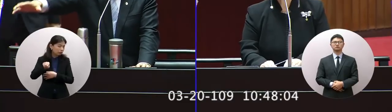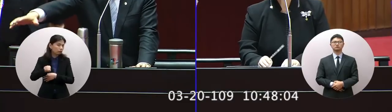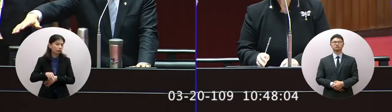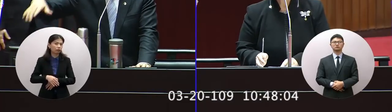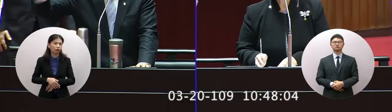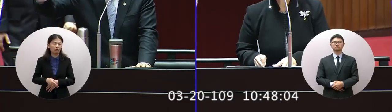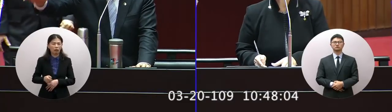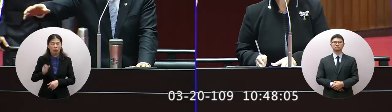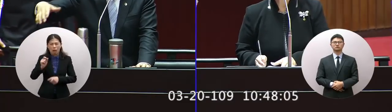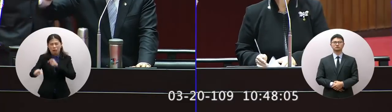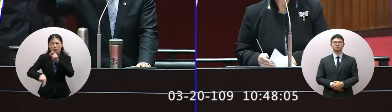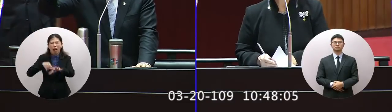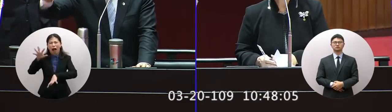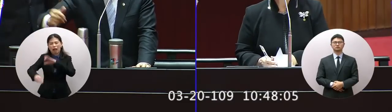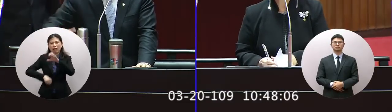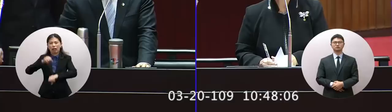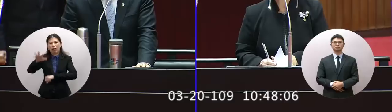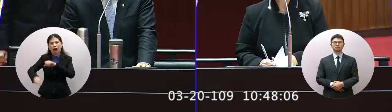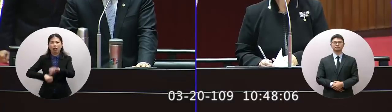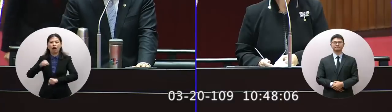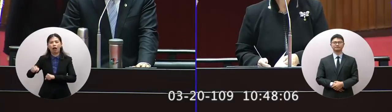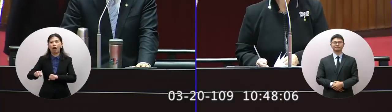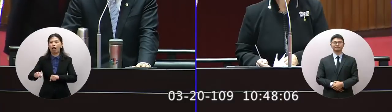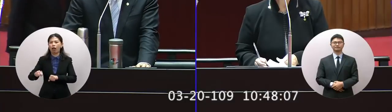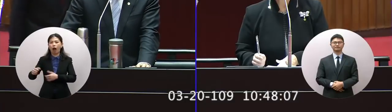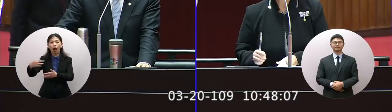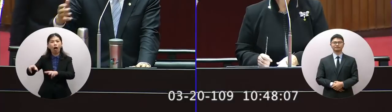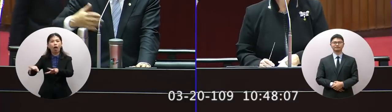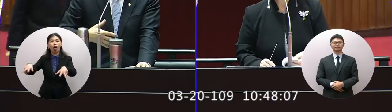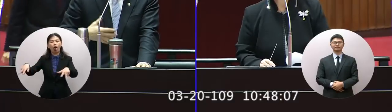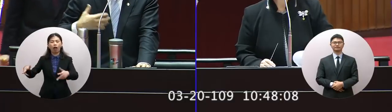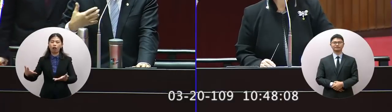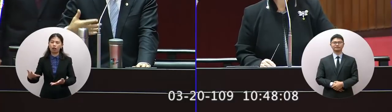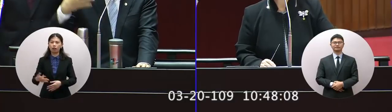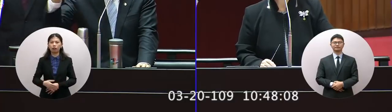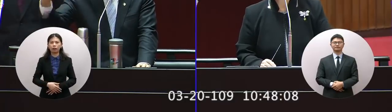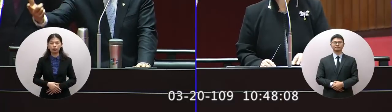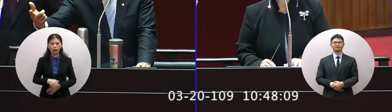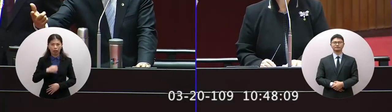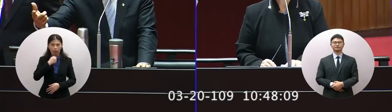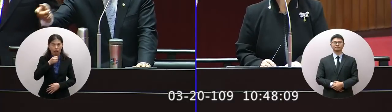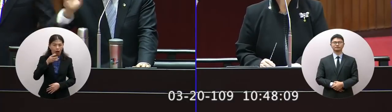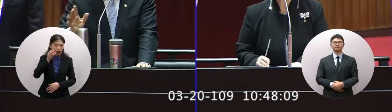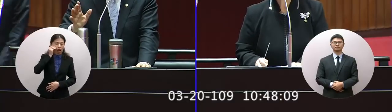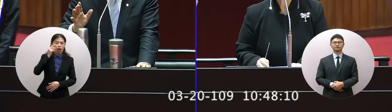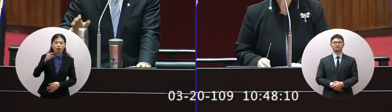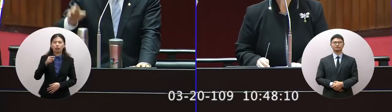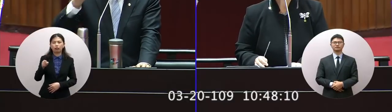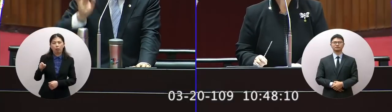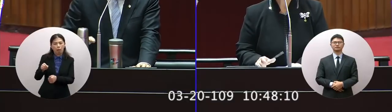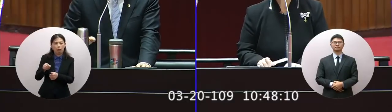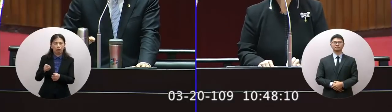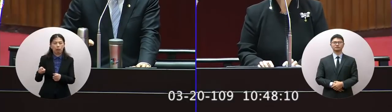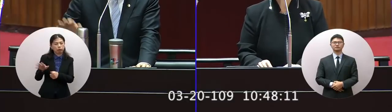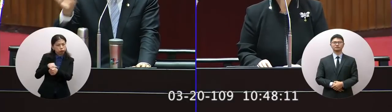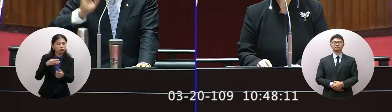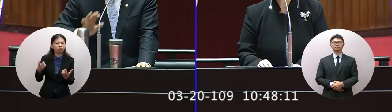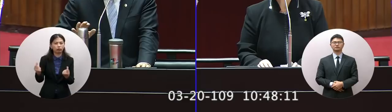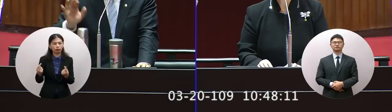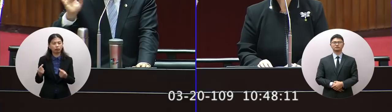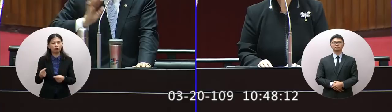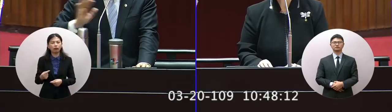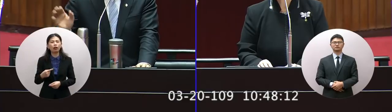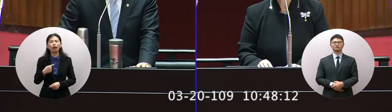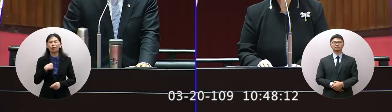有人在賣火抽到都空氣所以有的人可能會受那個影響其實愛玩